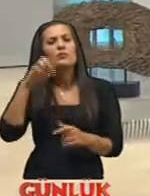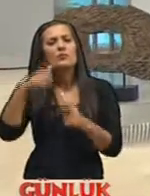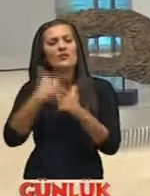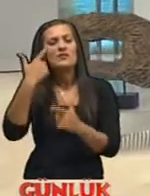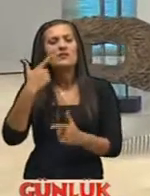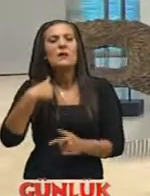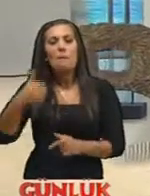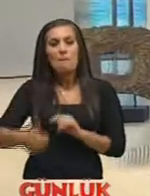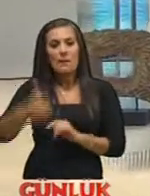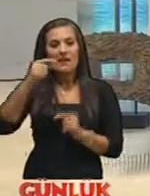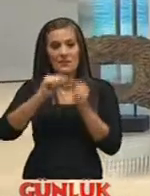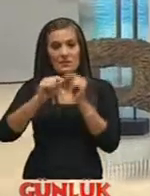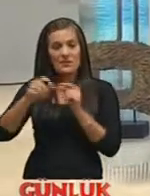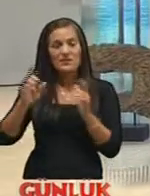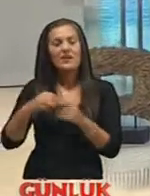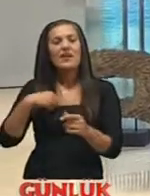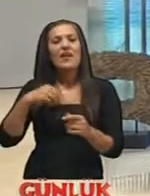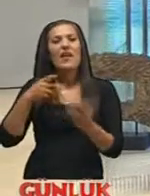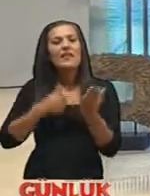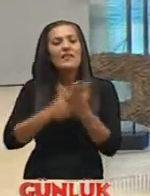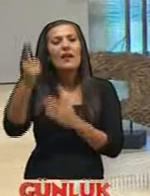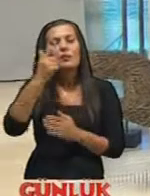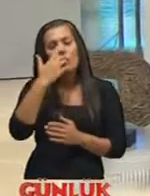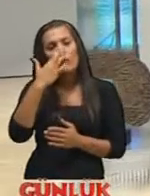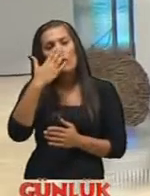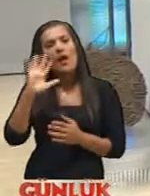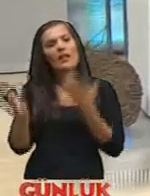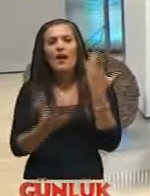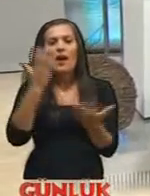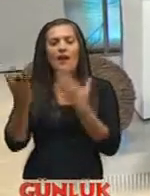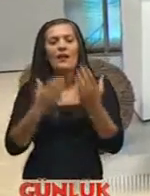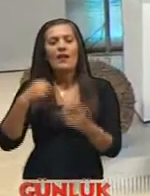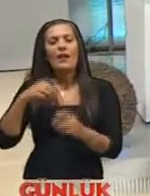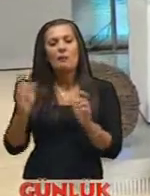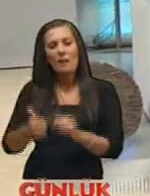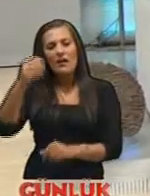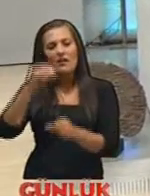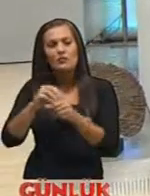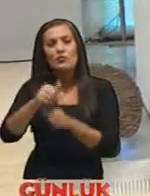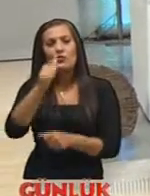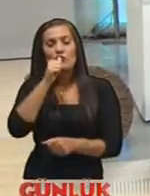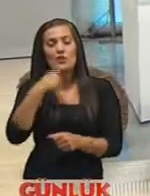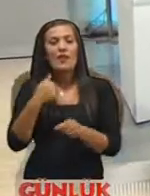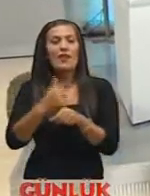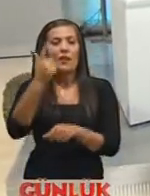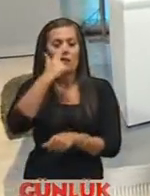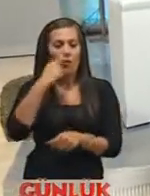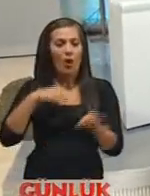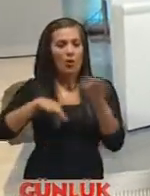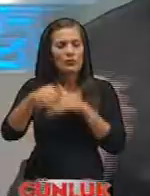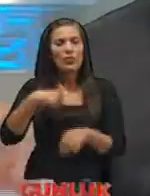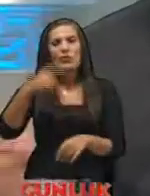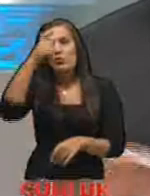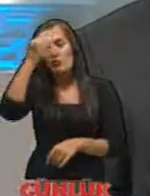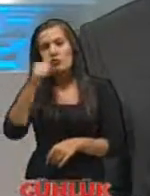Bakanlığımız Kıbrıs Takı Tarım Doğal Kaynaklar Bakanlığı'nın da su genel koordinatörüyüm Yani suyla ilgili atılacak adımlar Başta Türkiye'den su